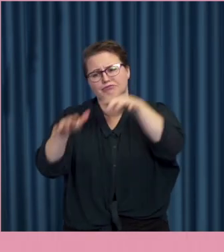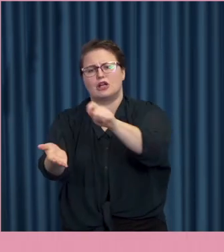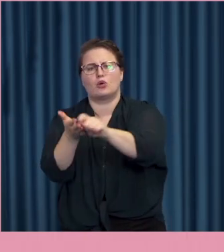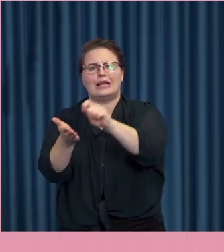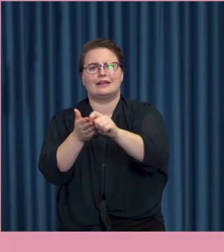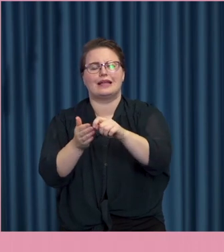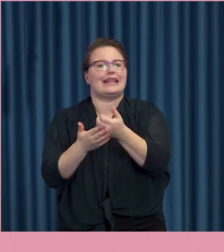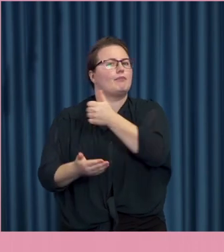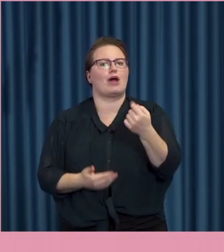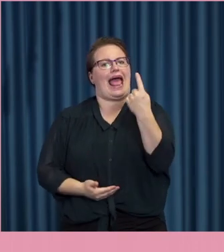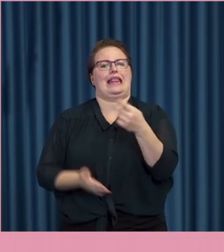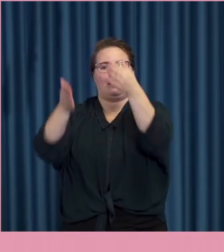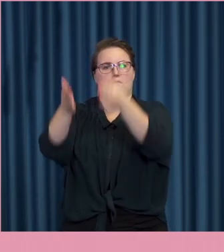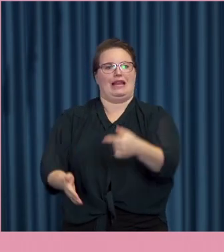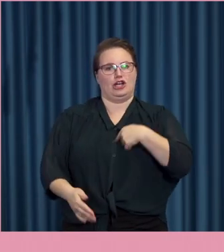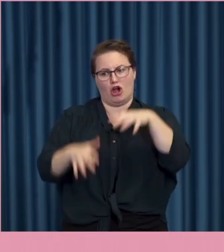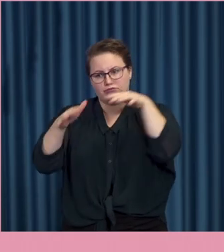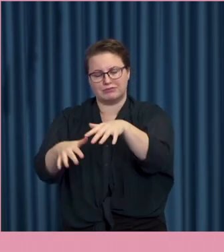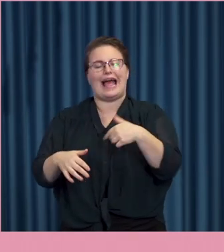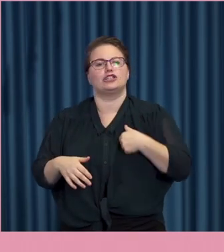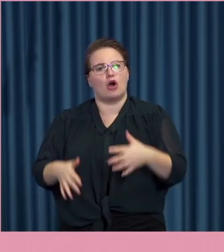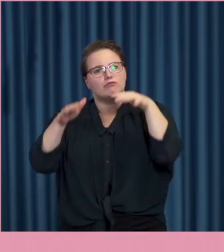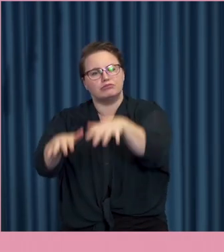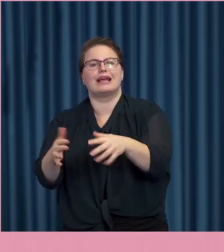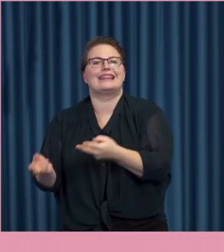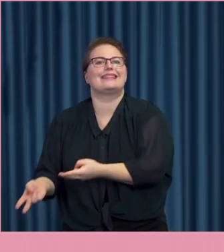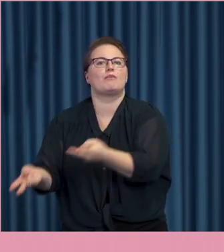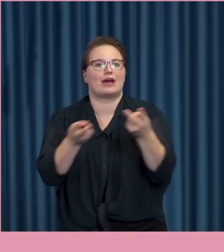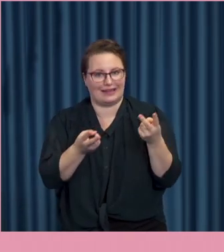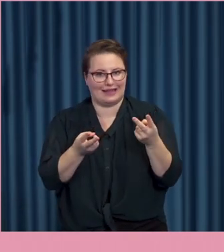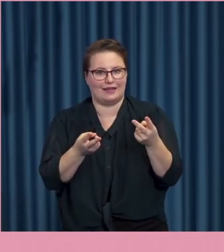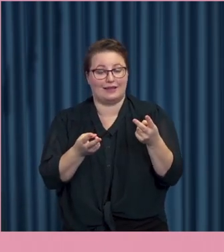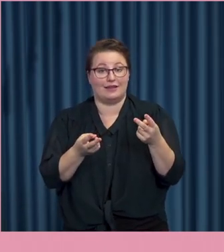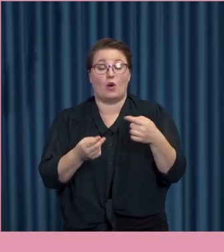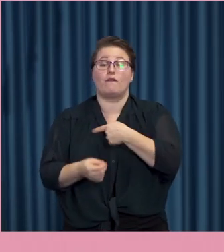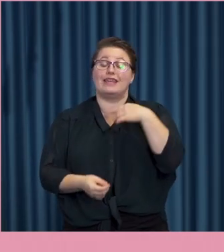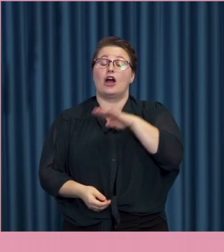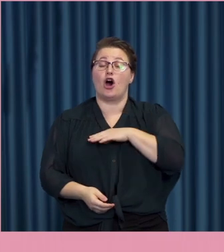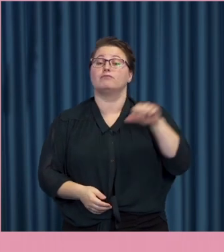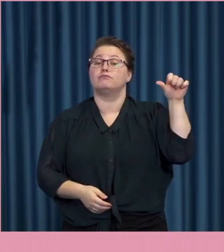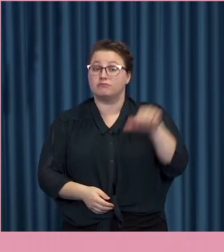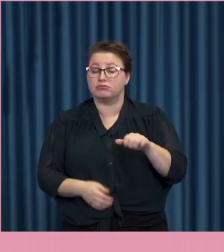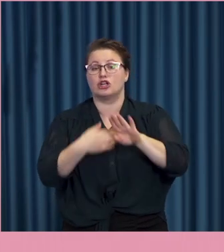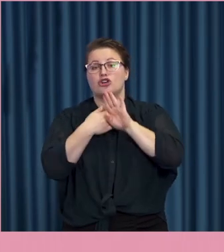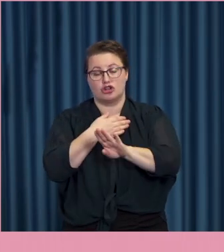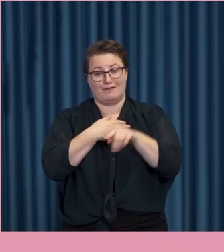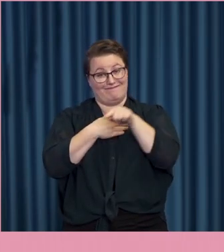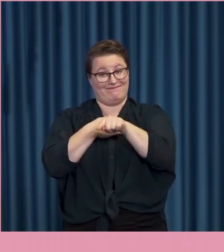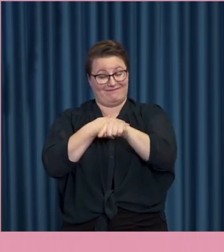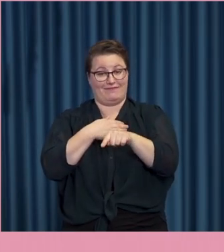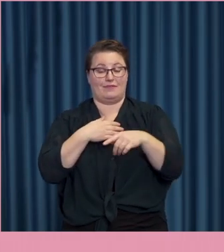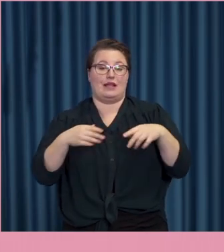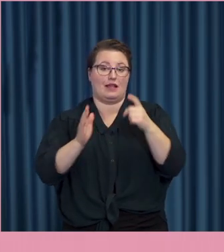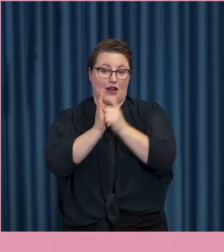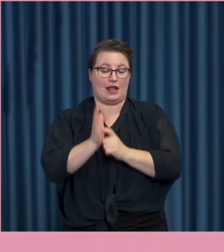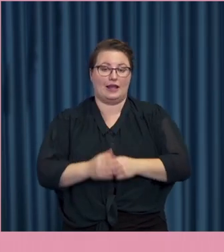mer än bara människan. Man angriper själva demokratin. Och det skyddas dåligt i regelverket. Jag tror